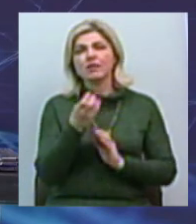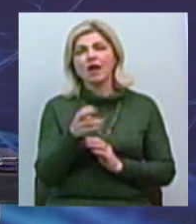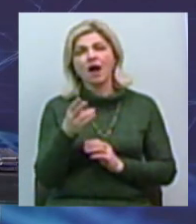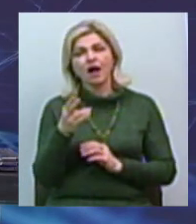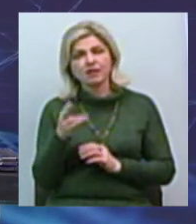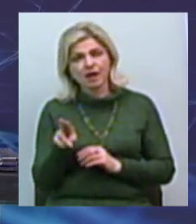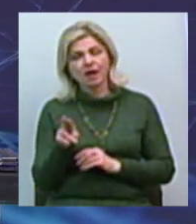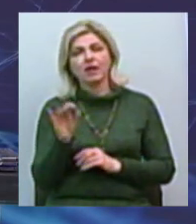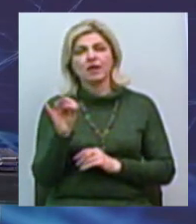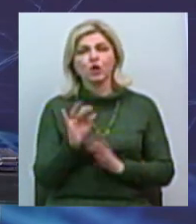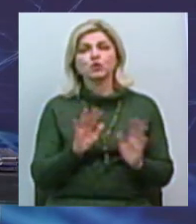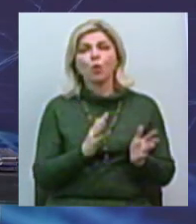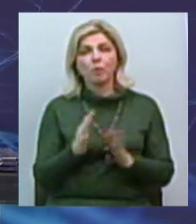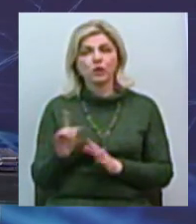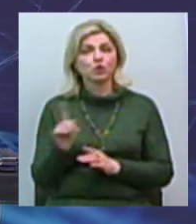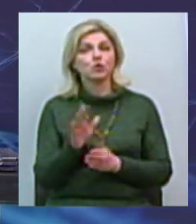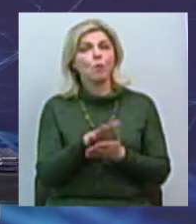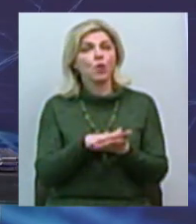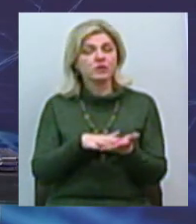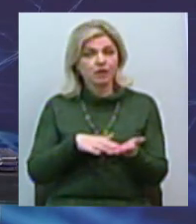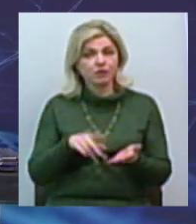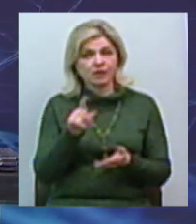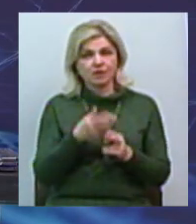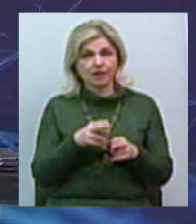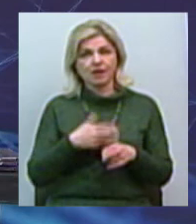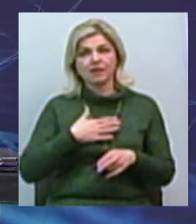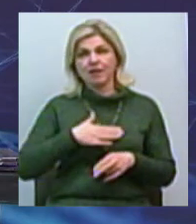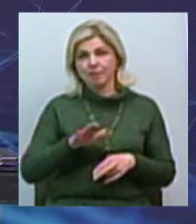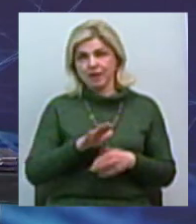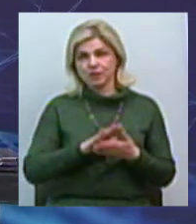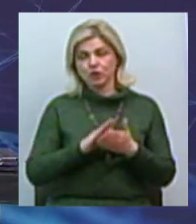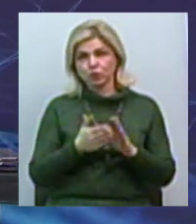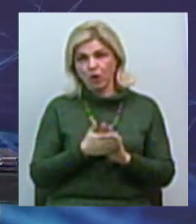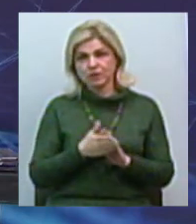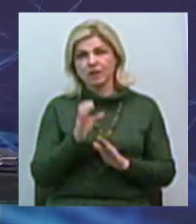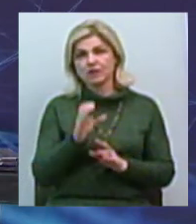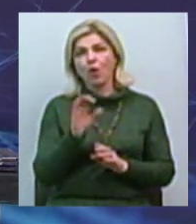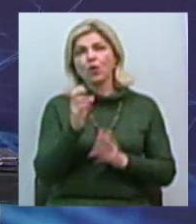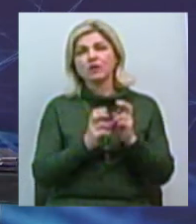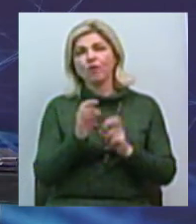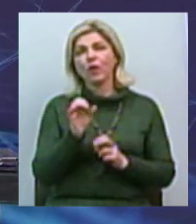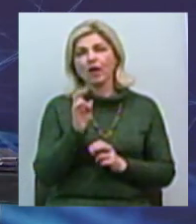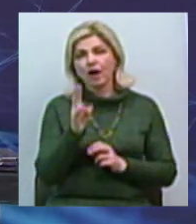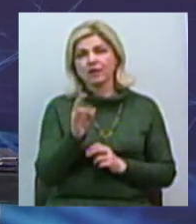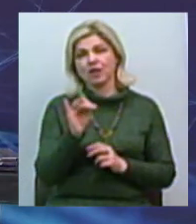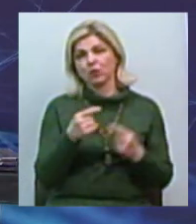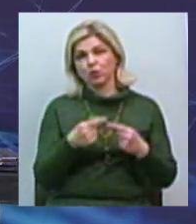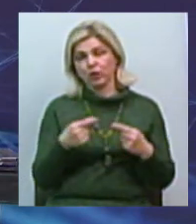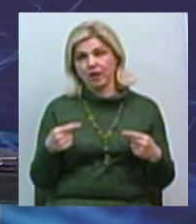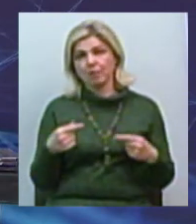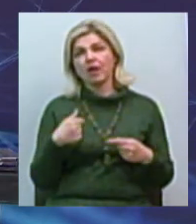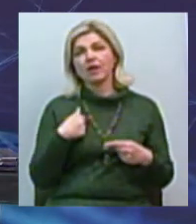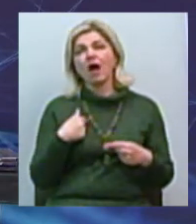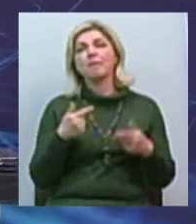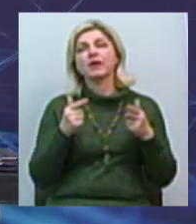і события, які послідують за такими неприятними ситуаціями з компанией і Океану, і універі, і другими, я привістую,